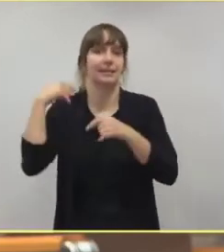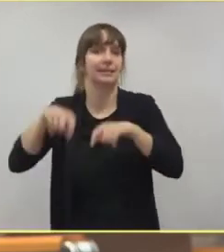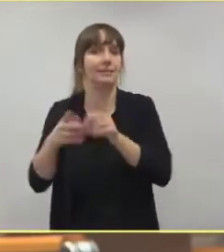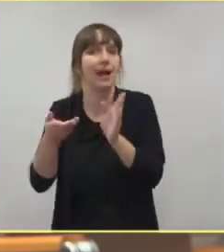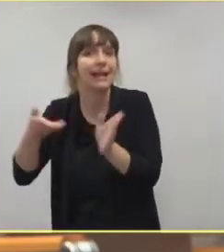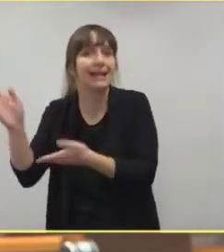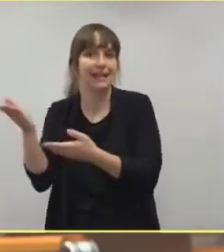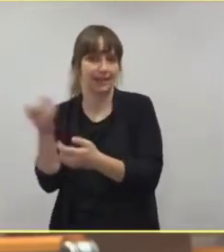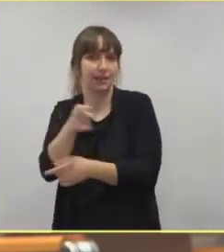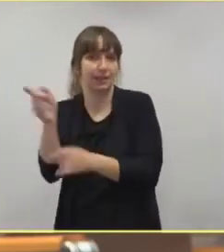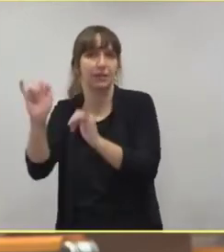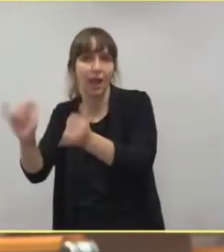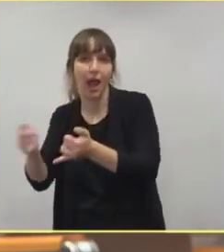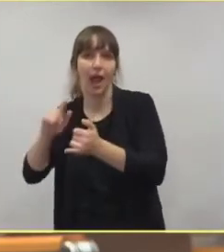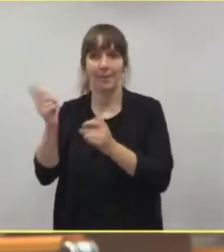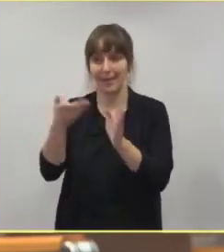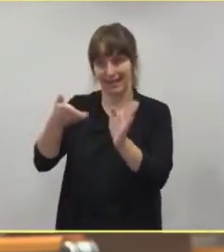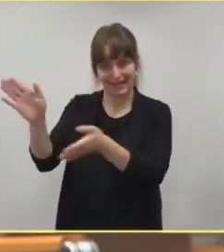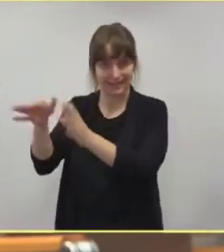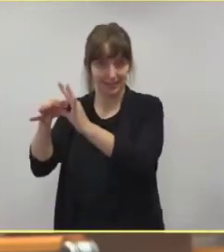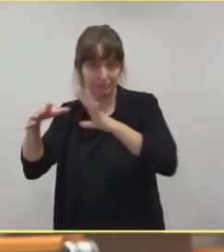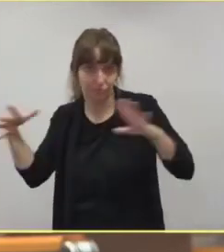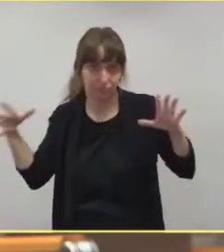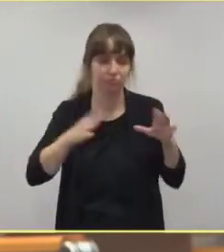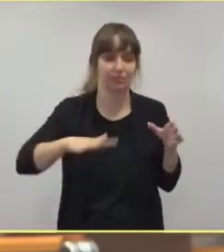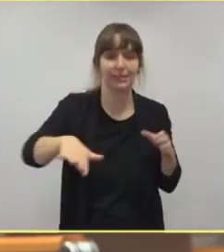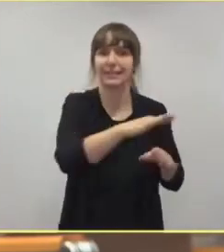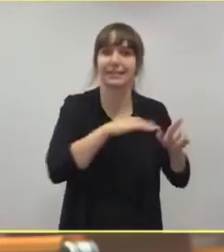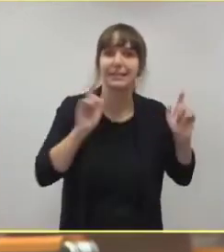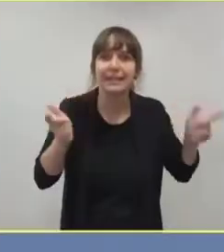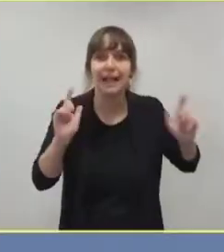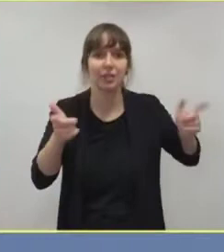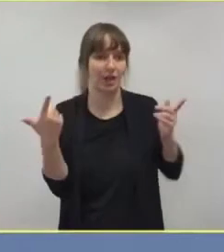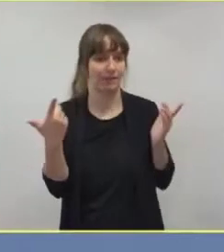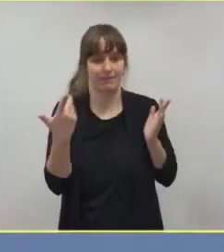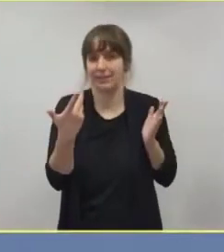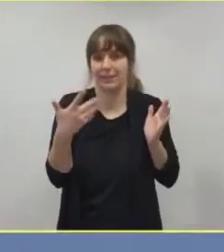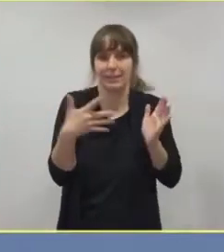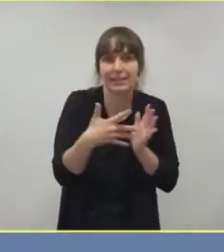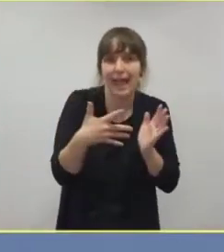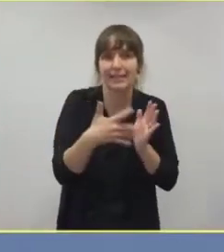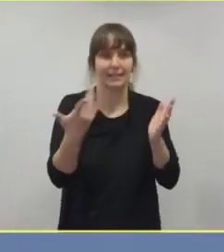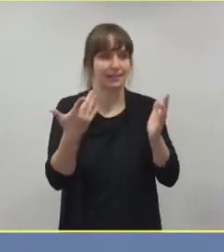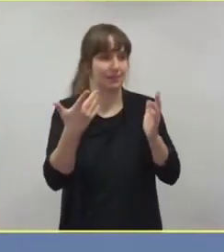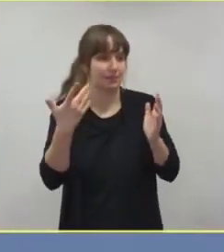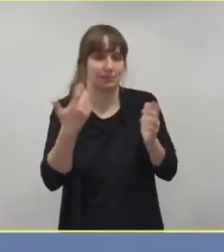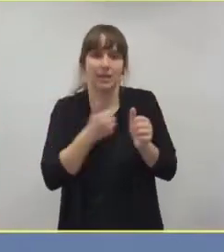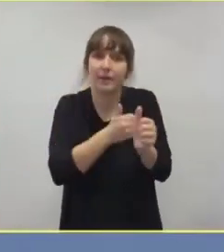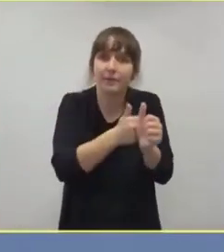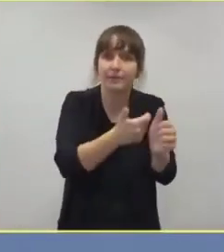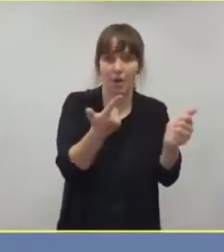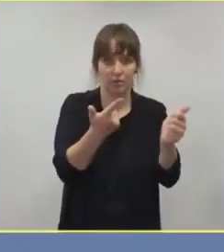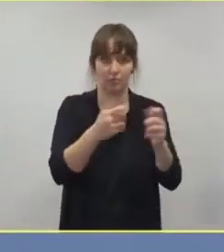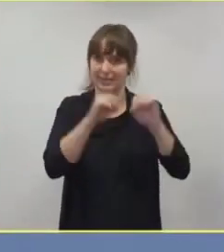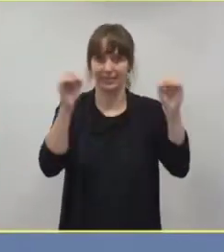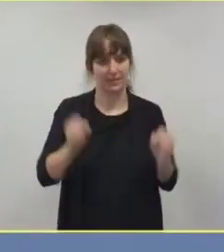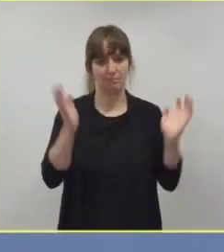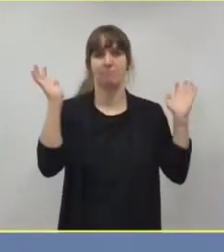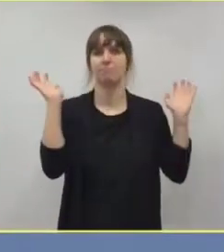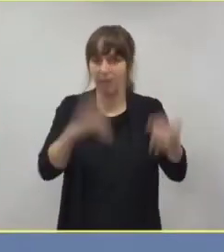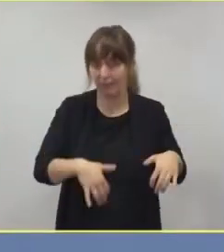das System der Kontrolle, der Testung und der Nachverfolgung weitestgehend komplett zusammengebrochen. Oder täuscht der Eindruck?